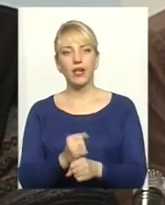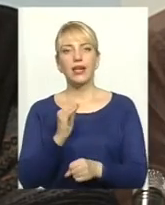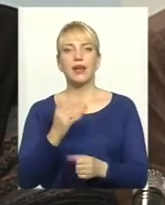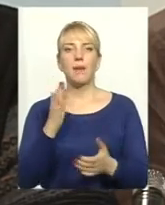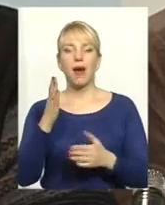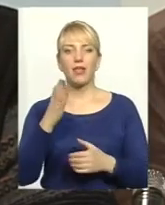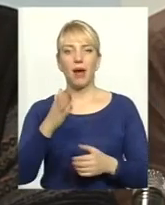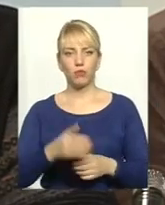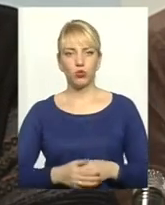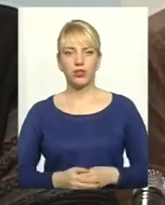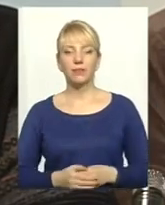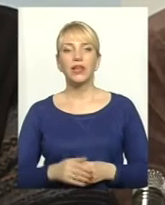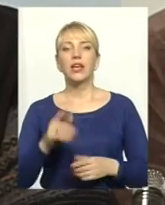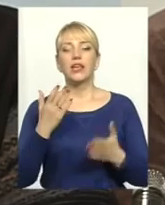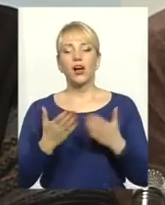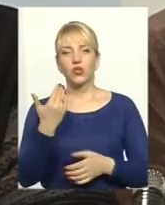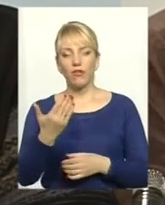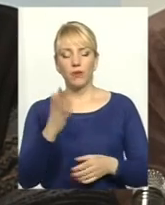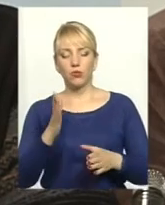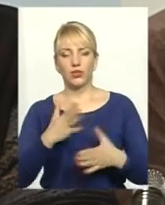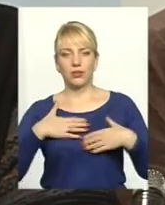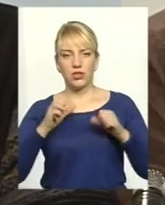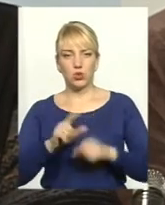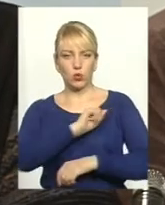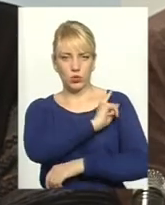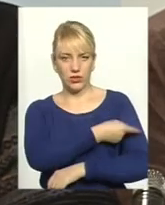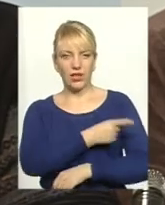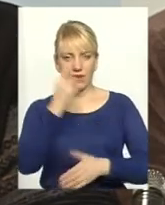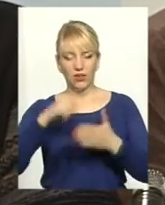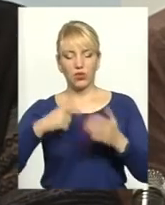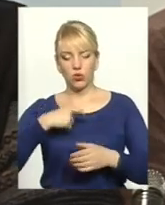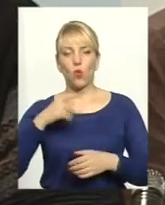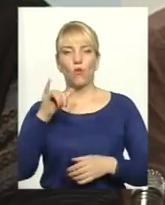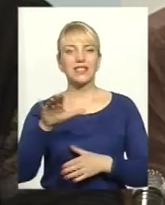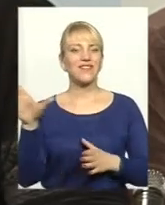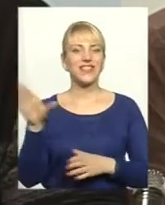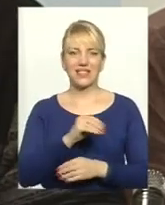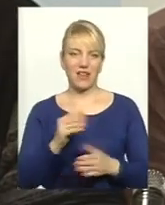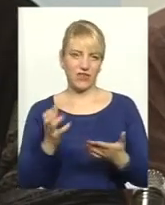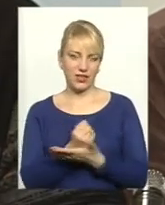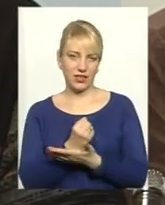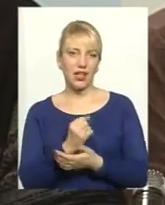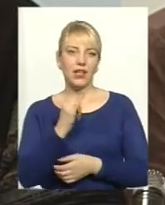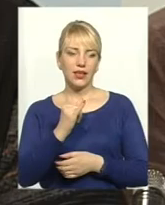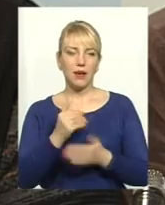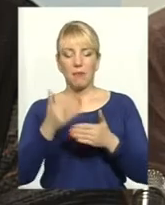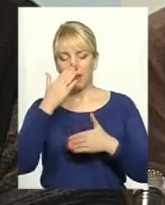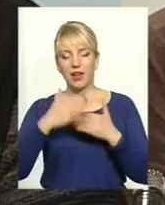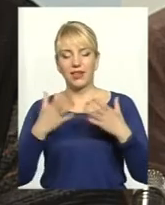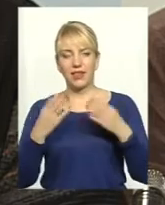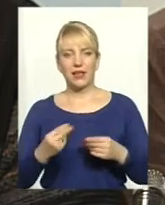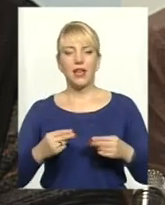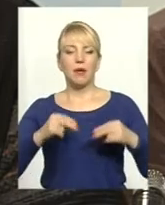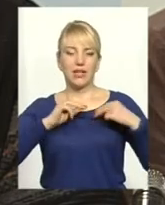майбутнє. Я думаю, що якщо ви прикладете зусиль, будете вірити в себе, у вас все вийде. А також перед день Дня